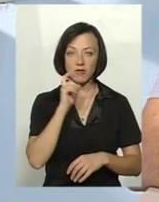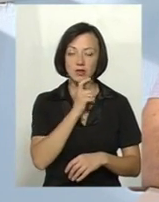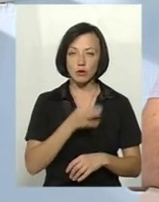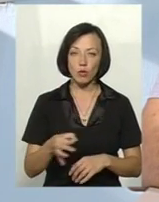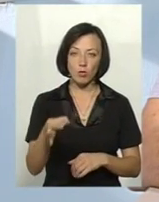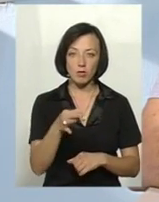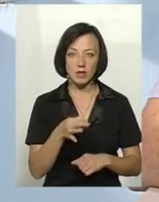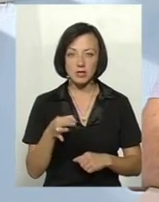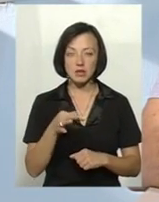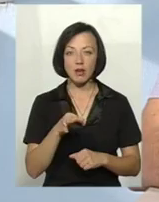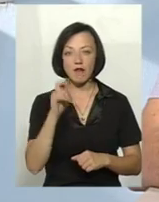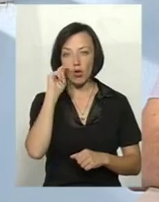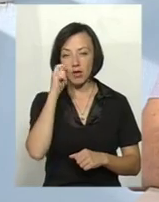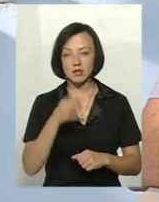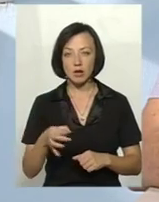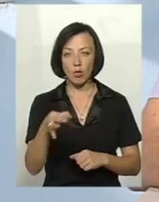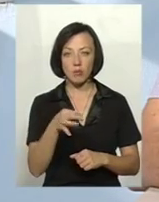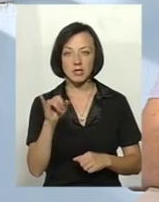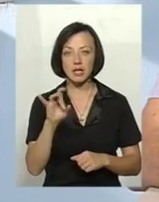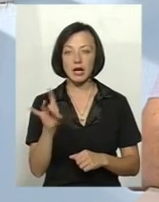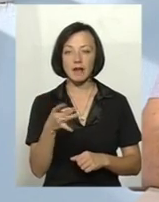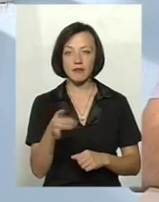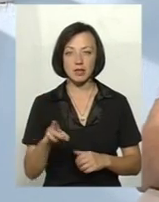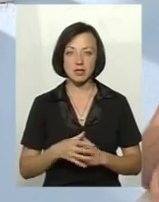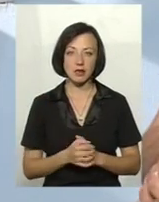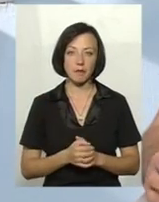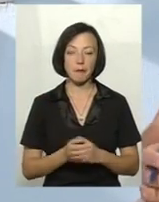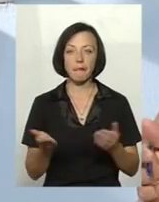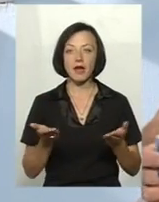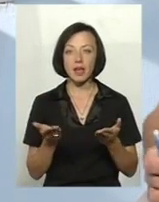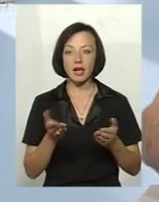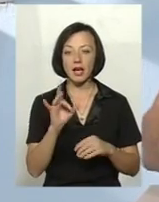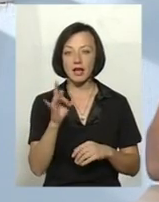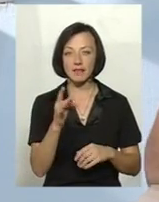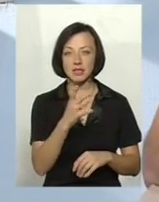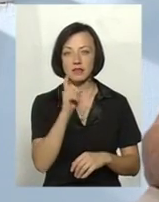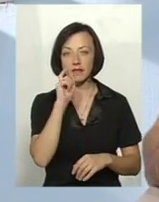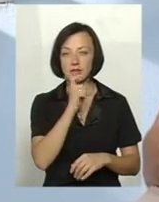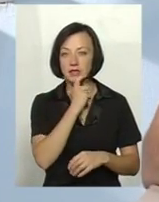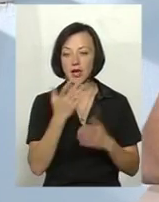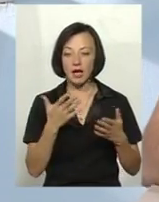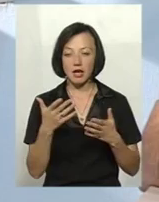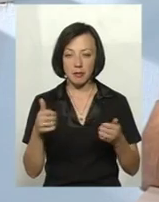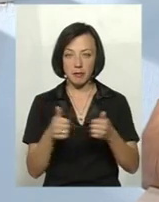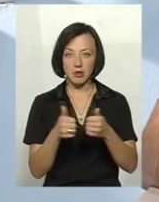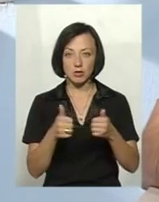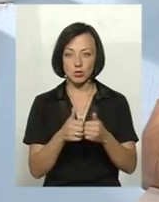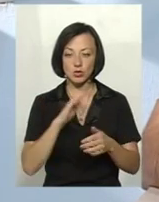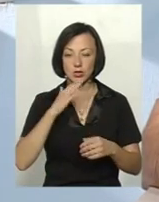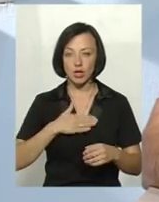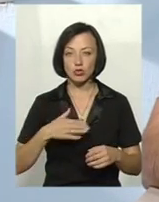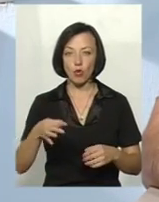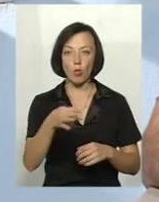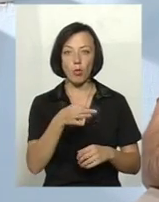область, Волинська область і Рівненська. Рівненська і Вінницька, які межують безпосередньо із нашою